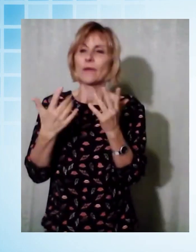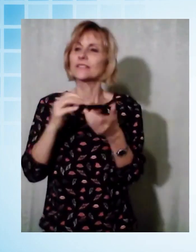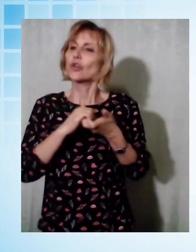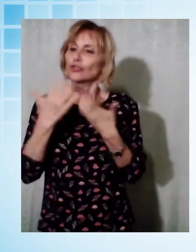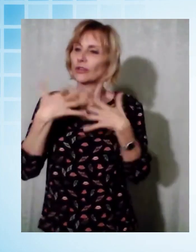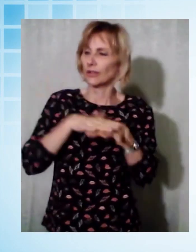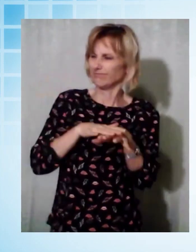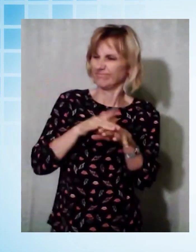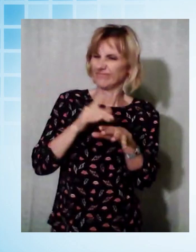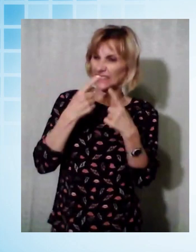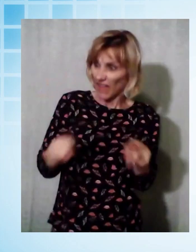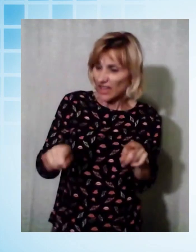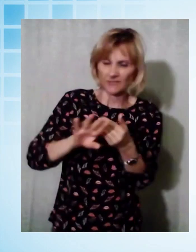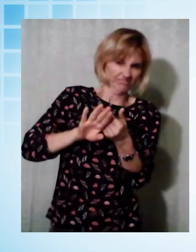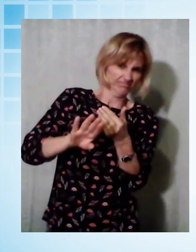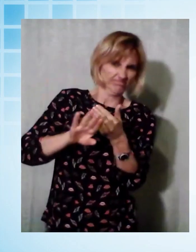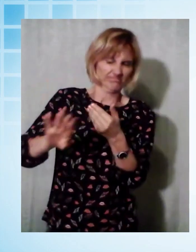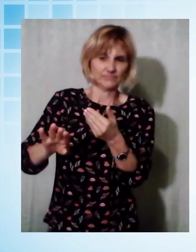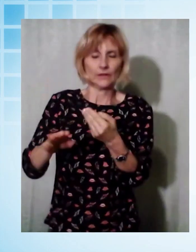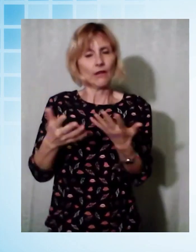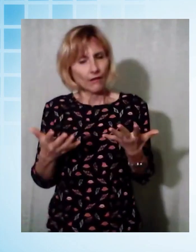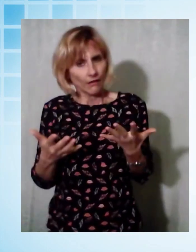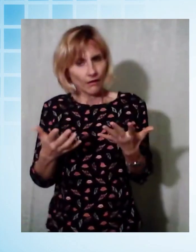dire quanto è lunga la vita di un pregiudizio.